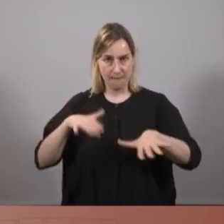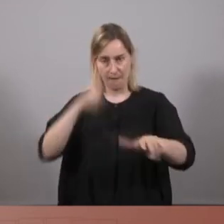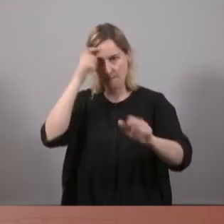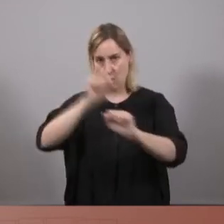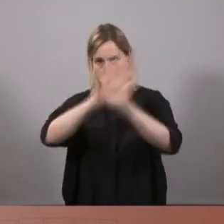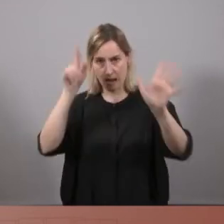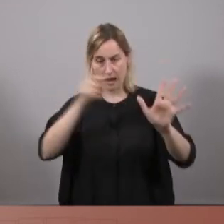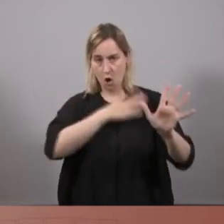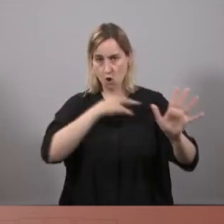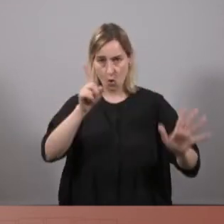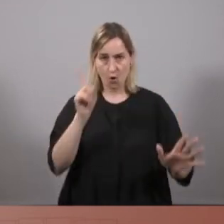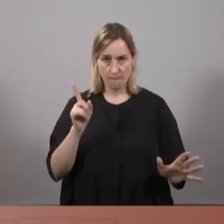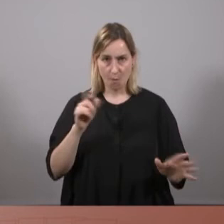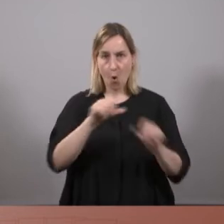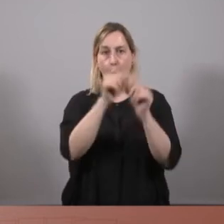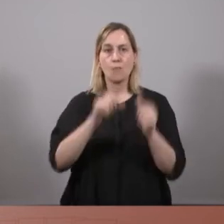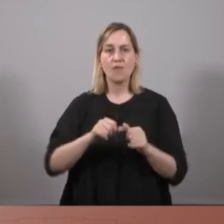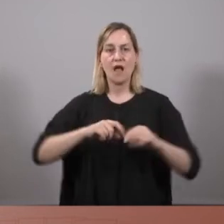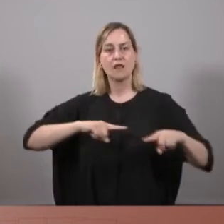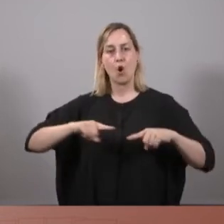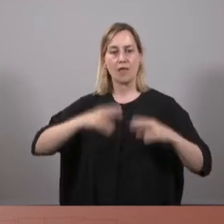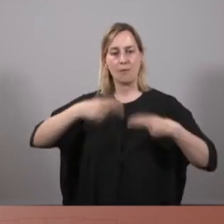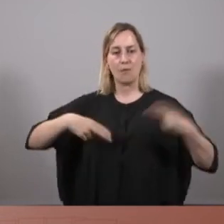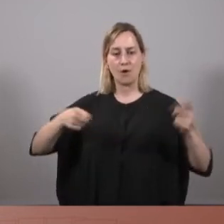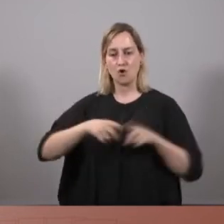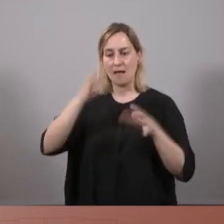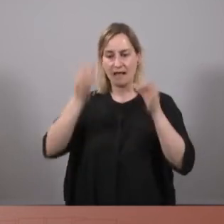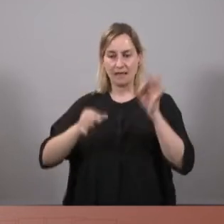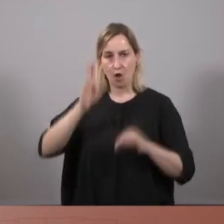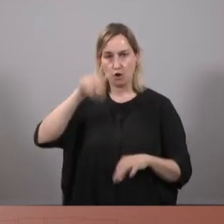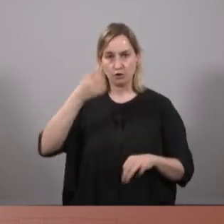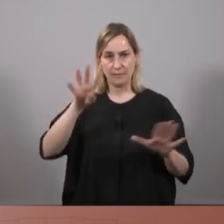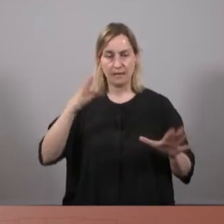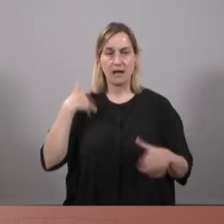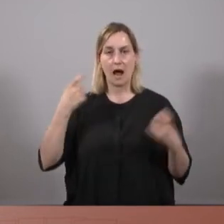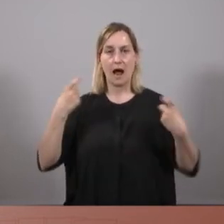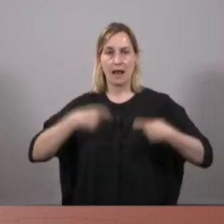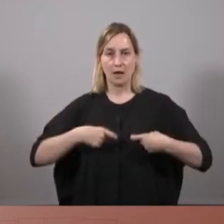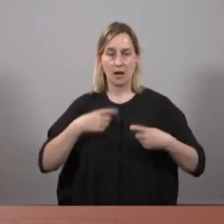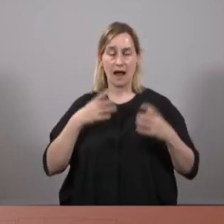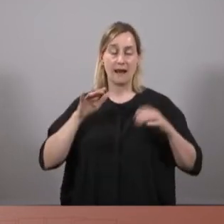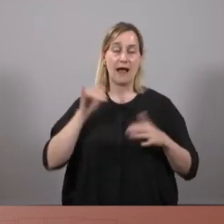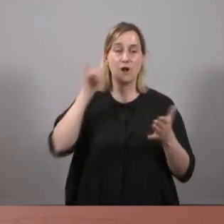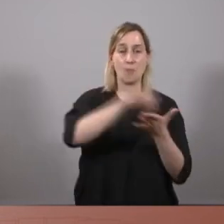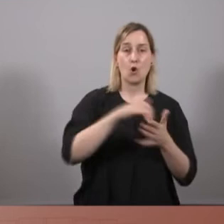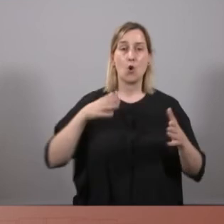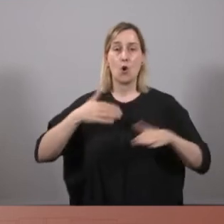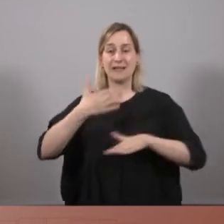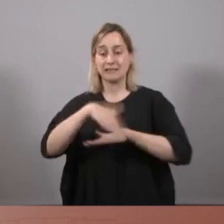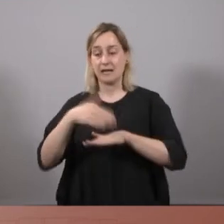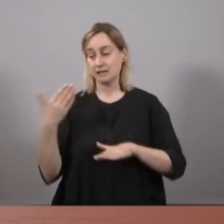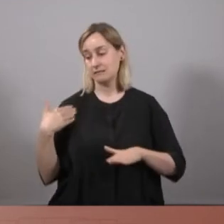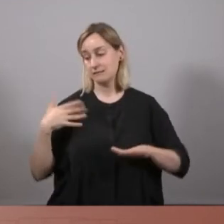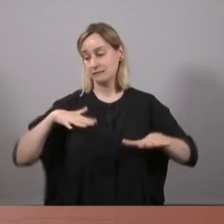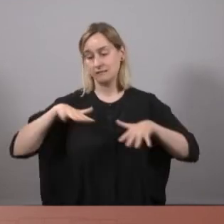que no volem un model d'ordre públic com el de la tardor del 2019 a l'aeroport o als carrers o en les mobilitzacions molt més recents